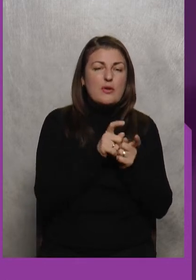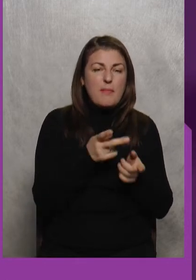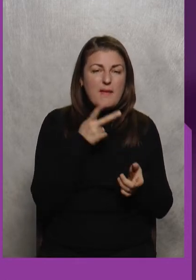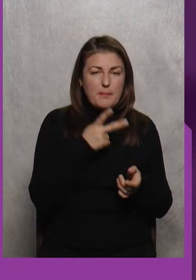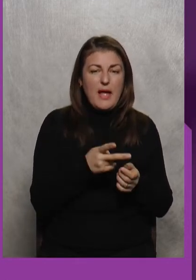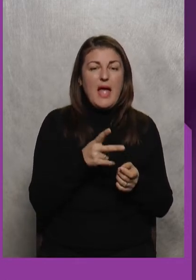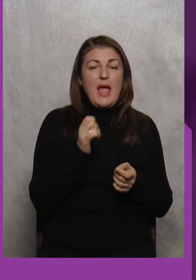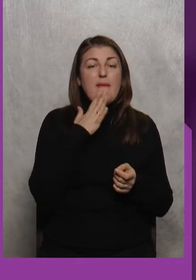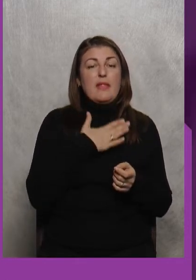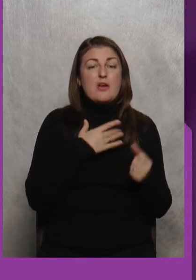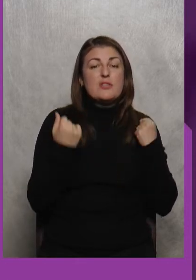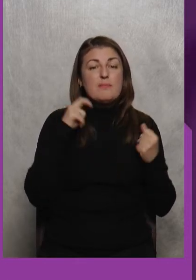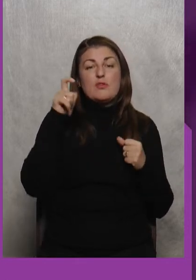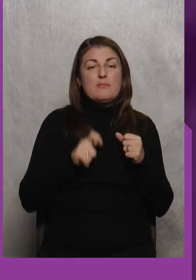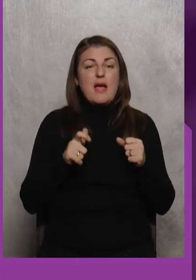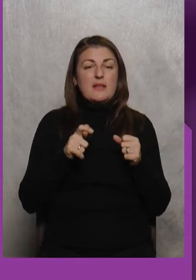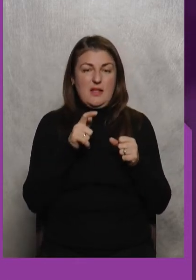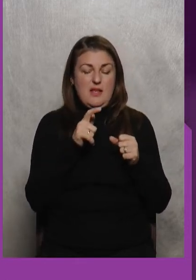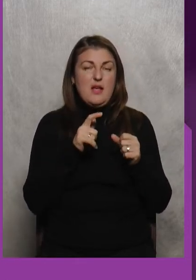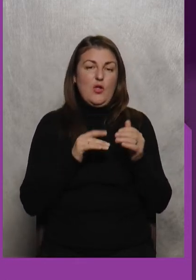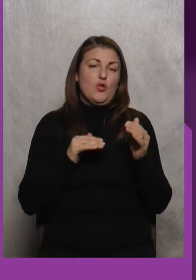Наш спортсмен Домінує І